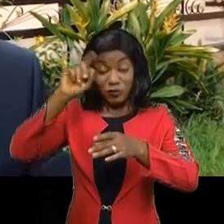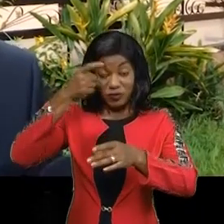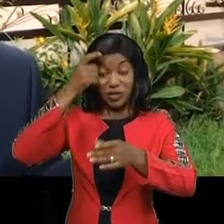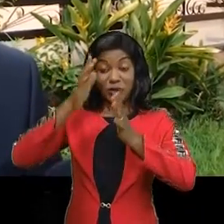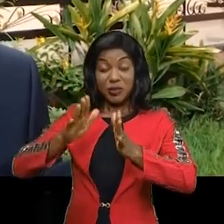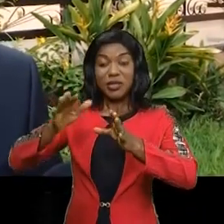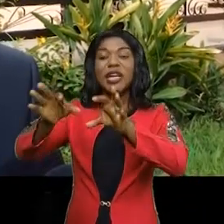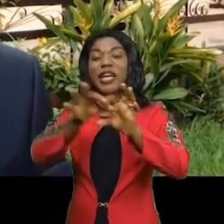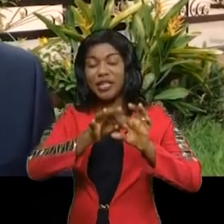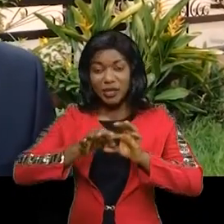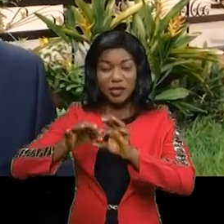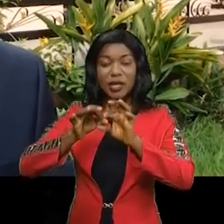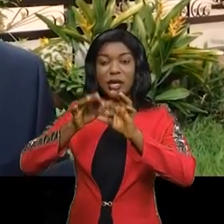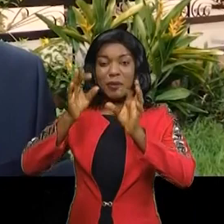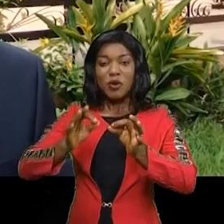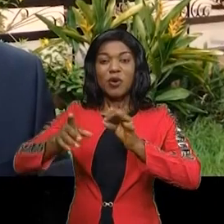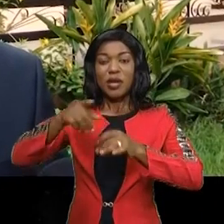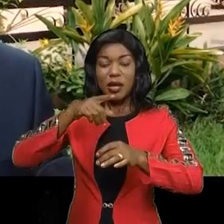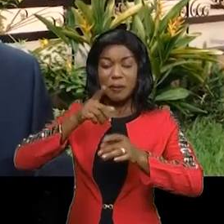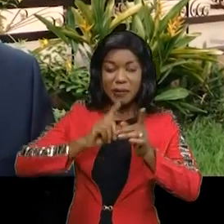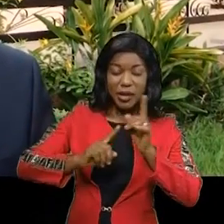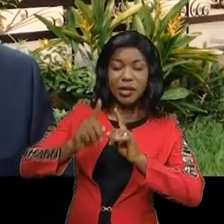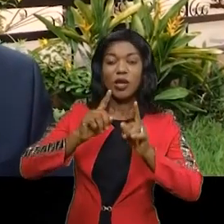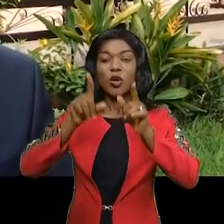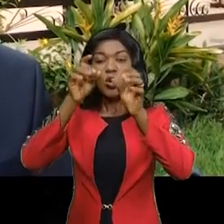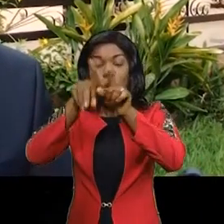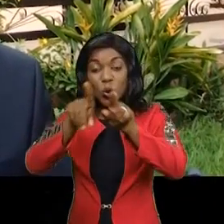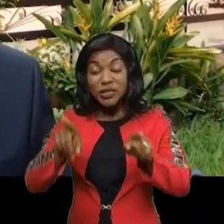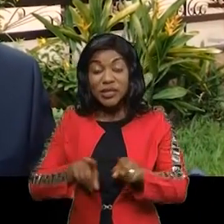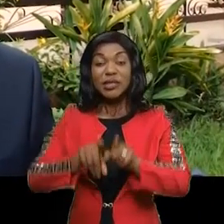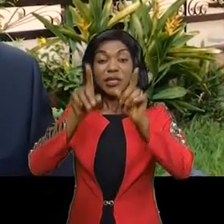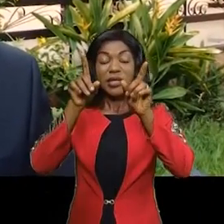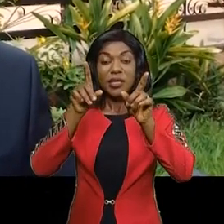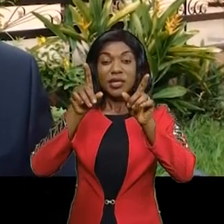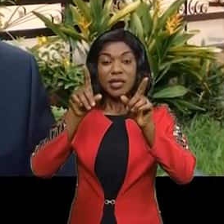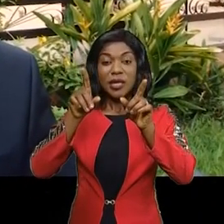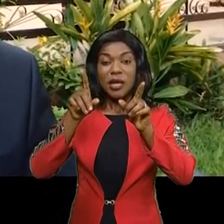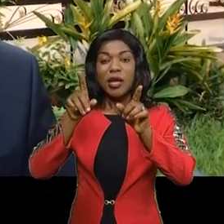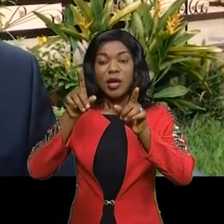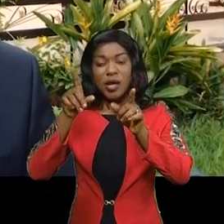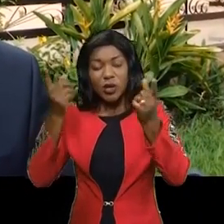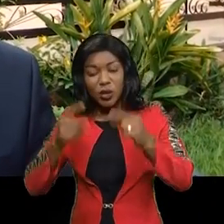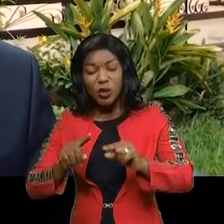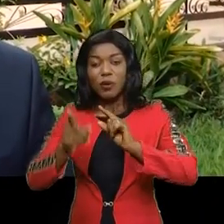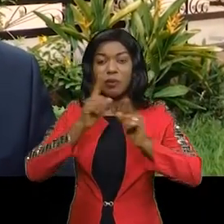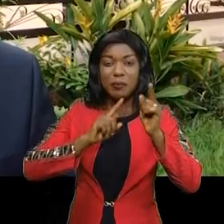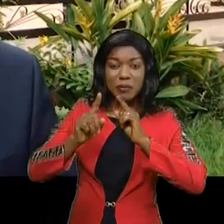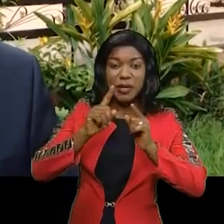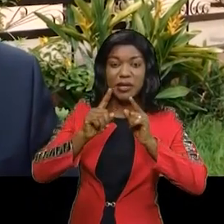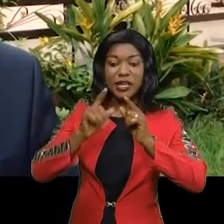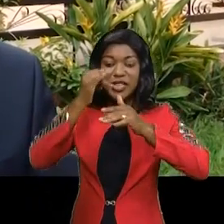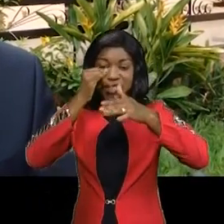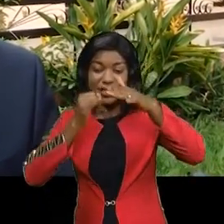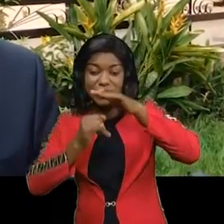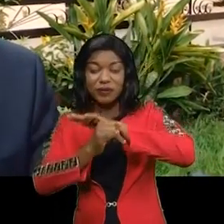parlé de ce caractère-là, mais aussi de... Et quand on parle d'inclusivité, ça veut dire qu'on